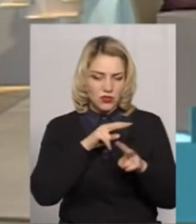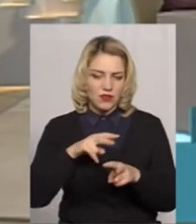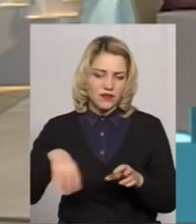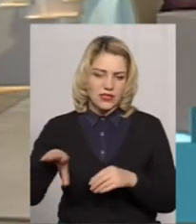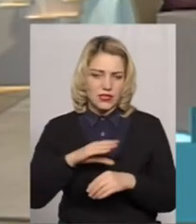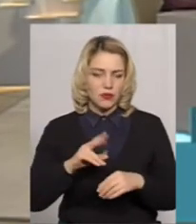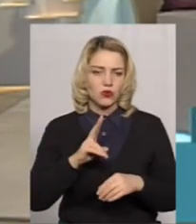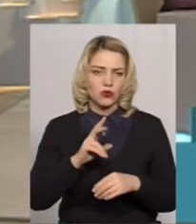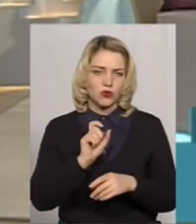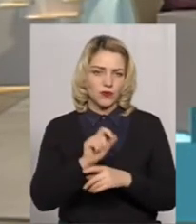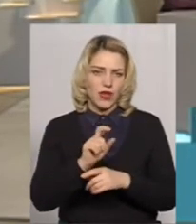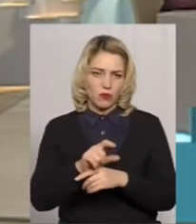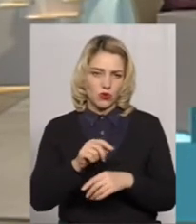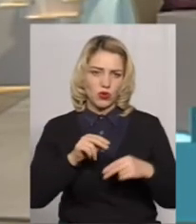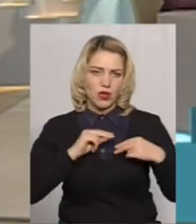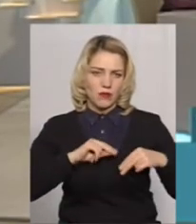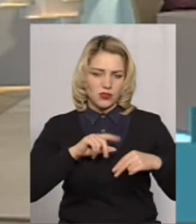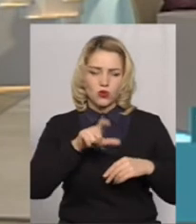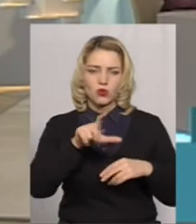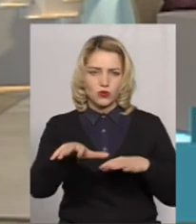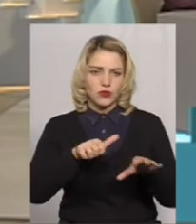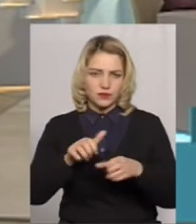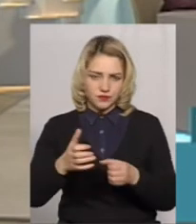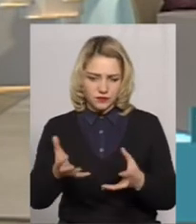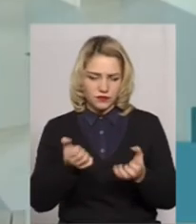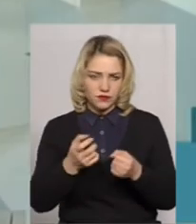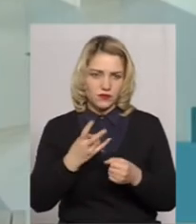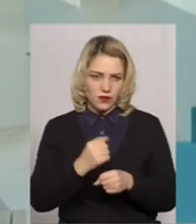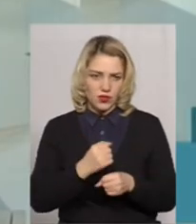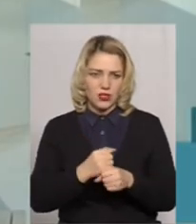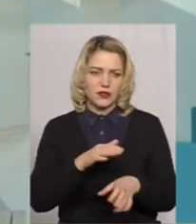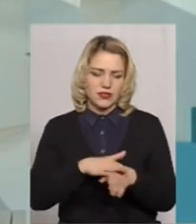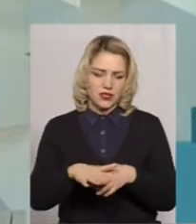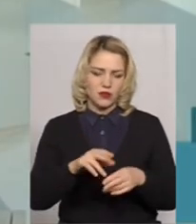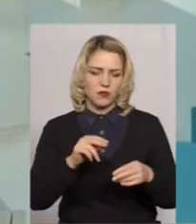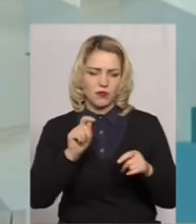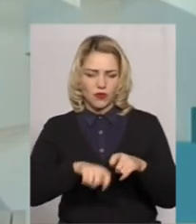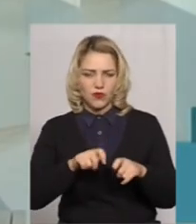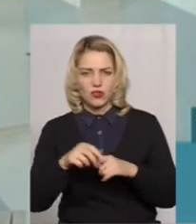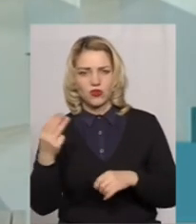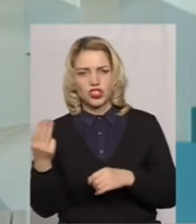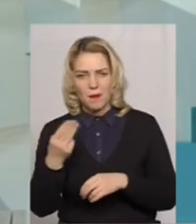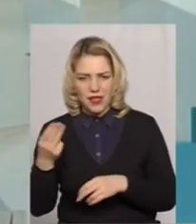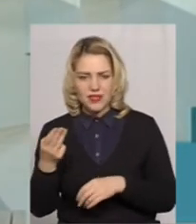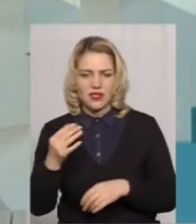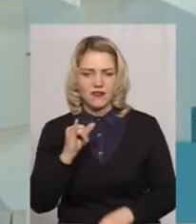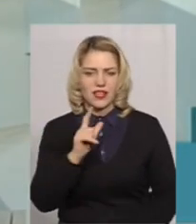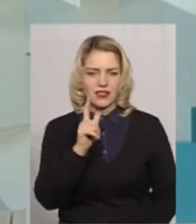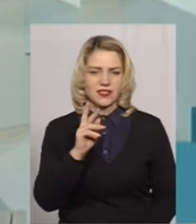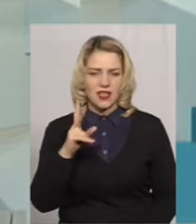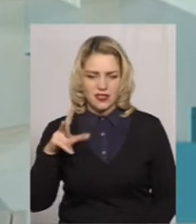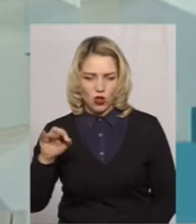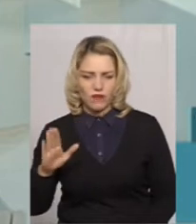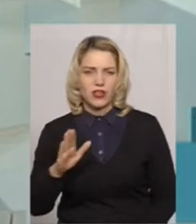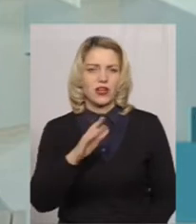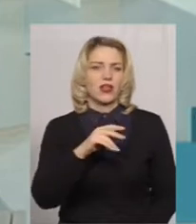використовують найману працю. Здійснюємо перевірки в Шепетівці, в Ізасліві, кругом по області, в Городку і